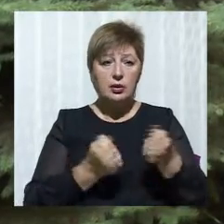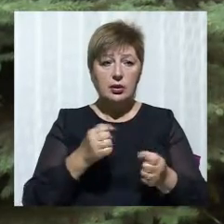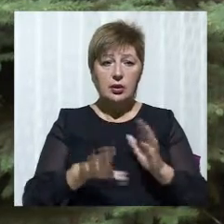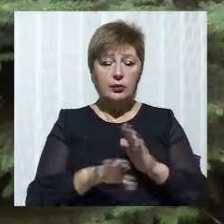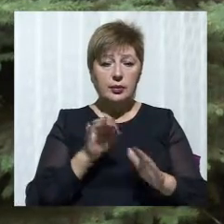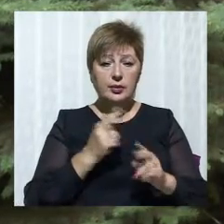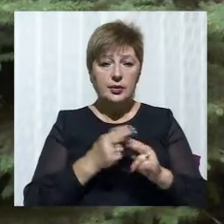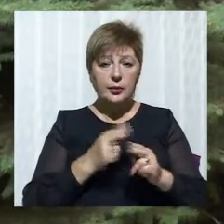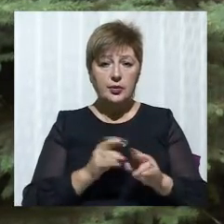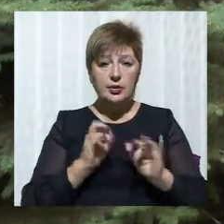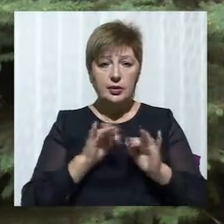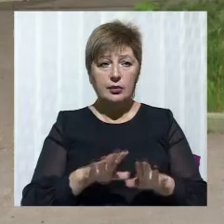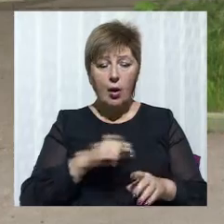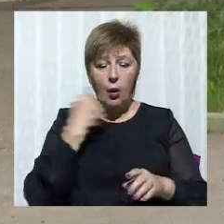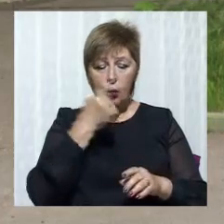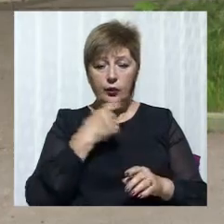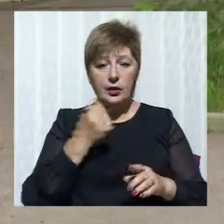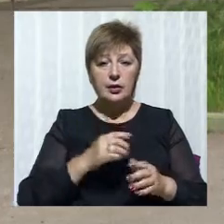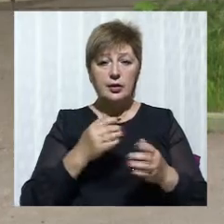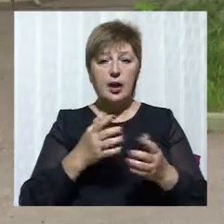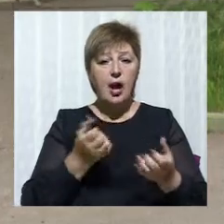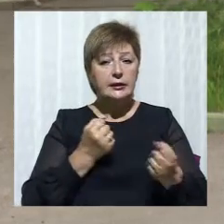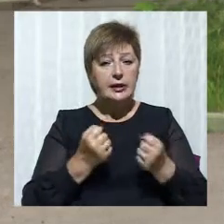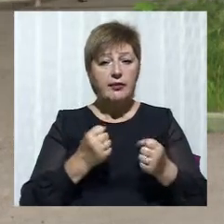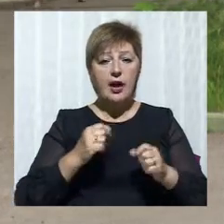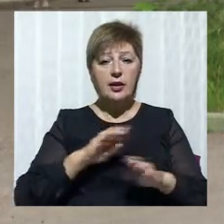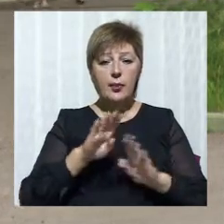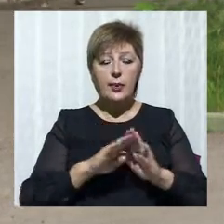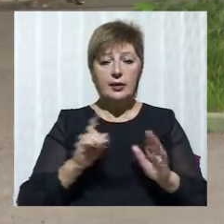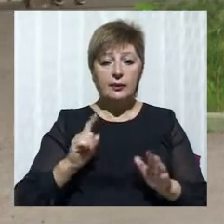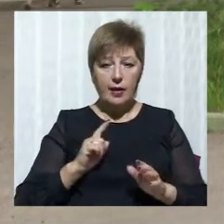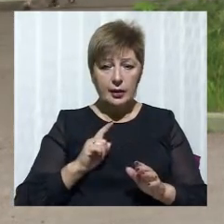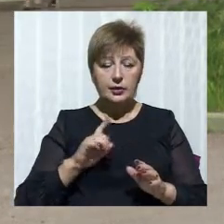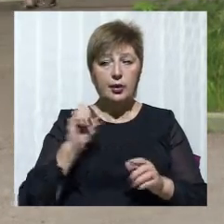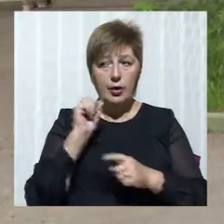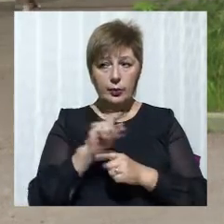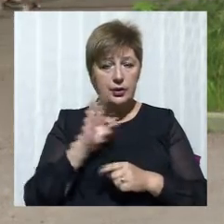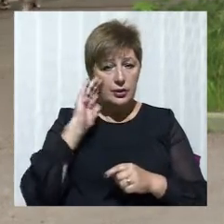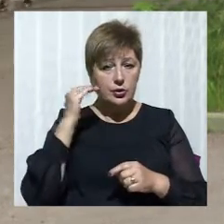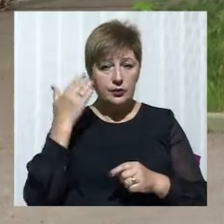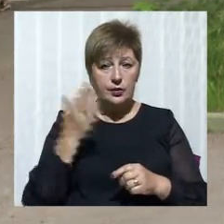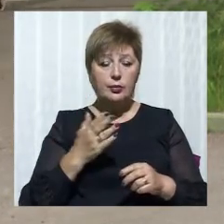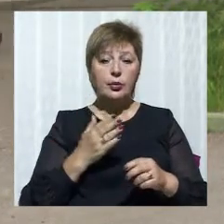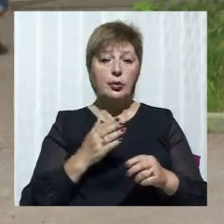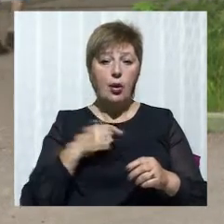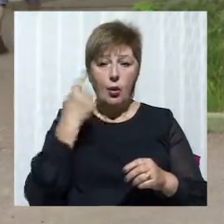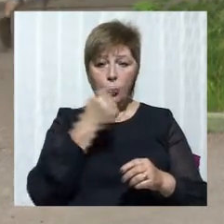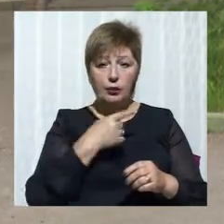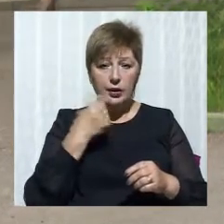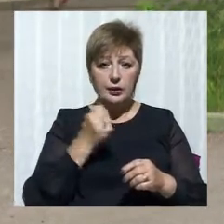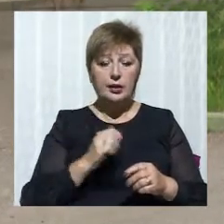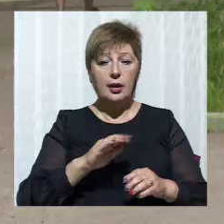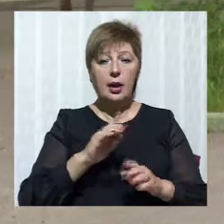запобіжний захід у вигляді тримання під вартою. Апеляційний суд задовольнив частково та призначив йому запобіжний захід у вигляді